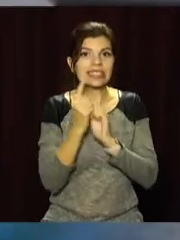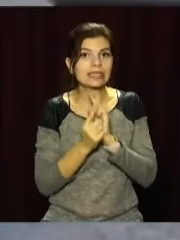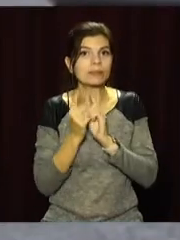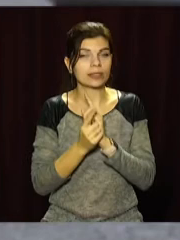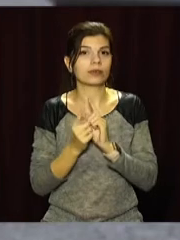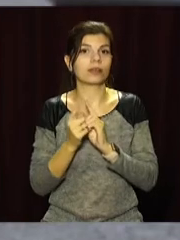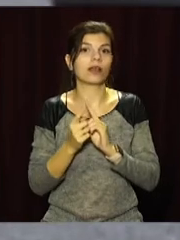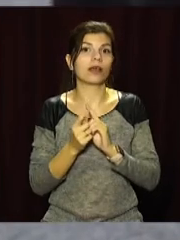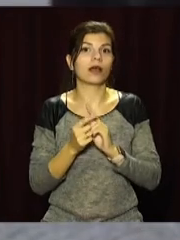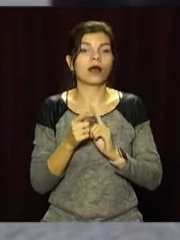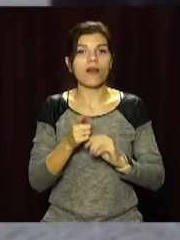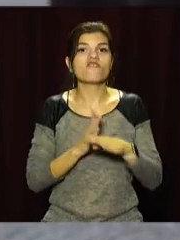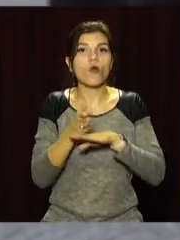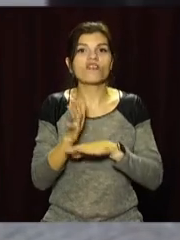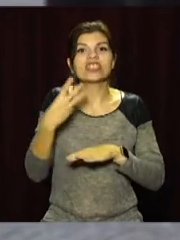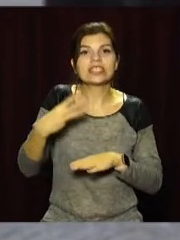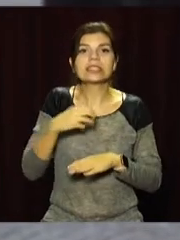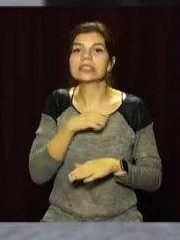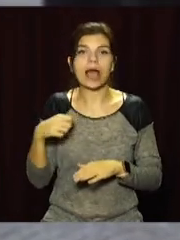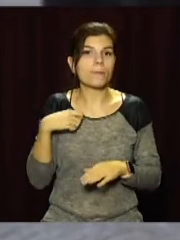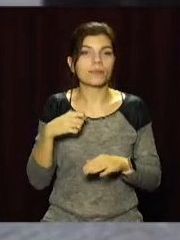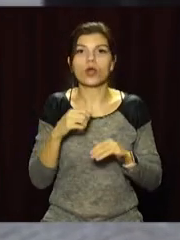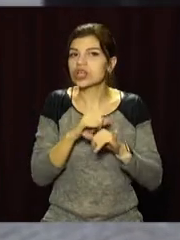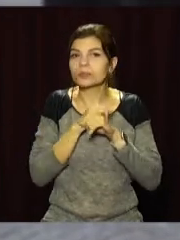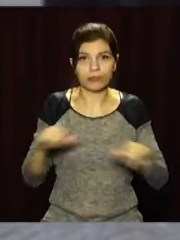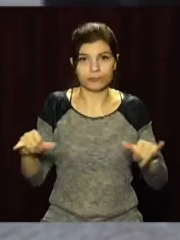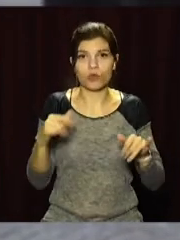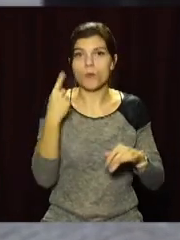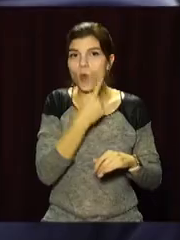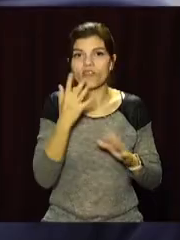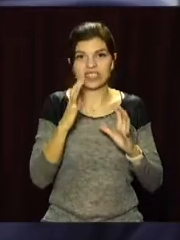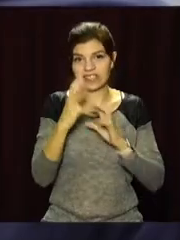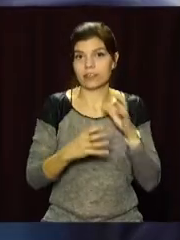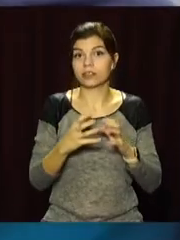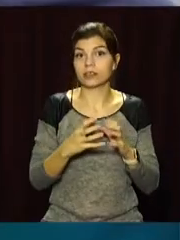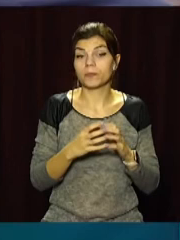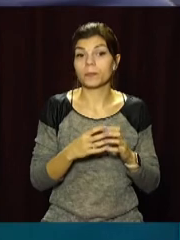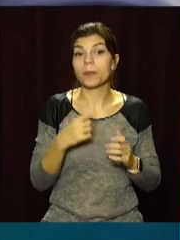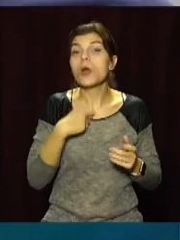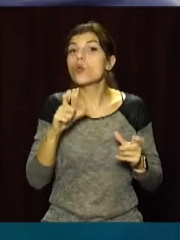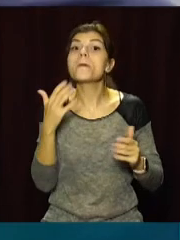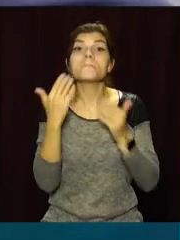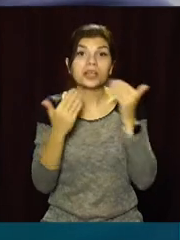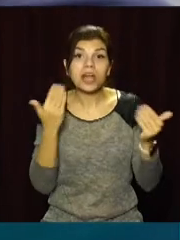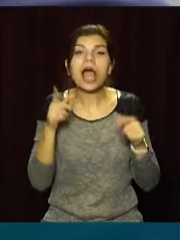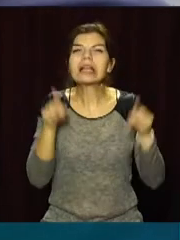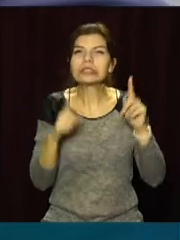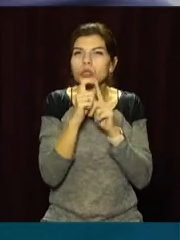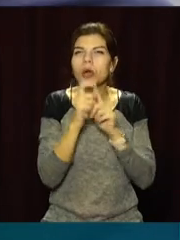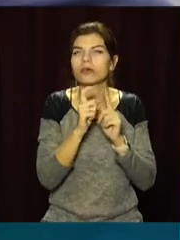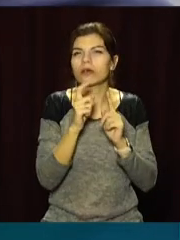входить в тридцятку найрозповсюдженіших мов світу. Ми питаємо у людей рідкісні слова,